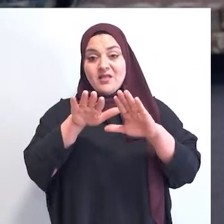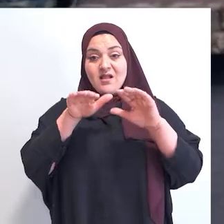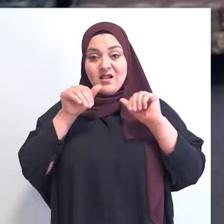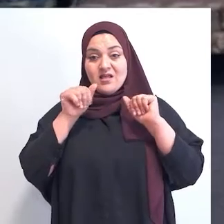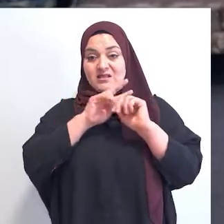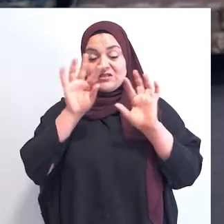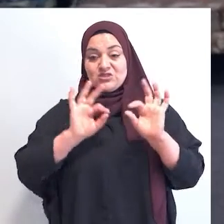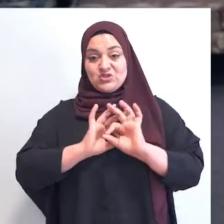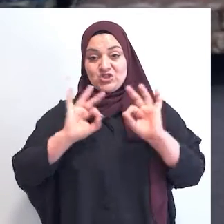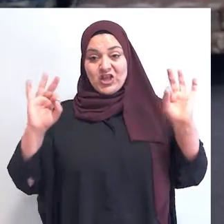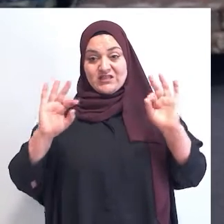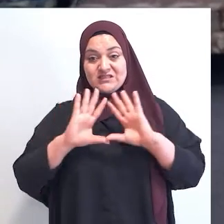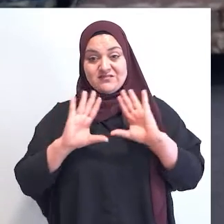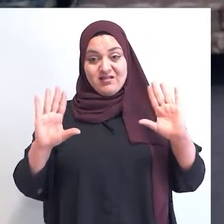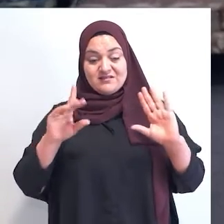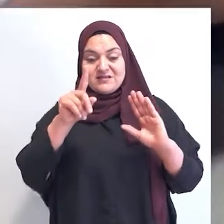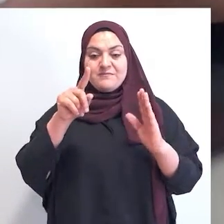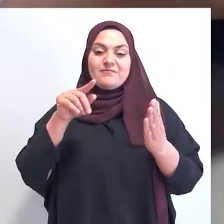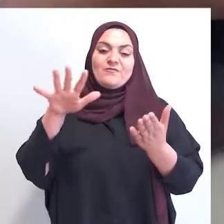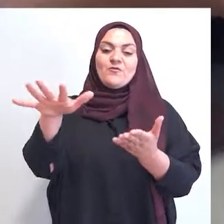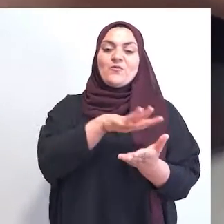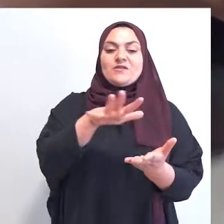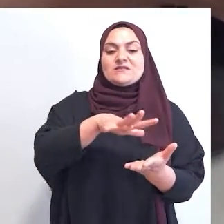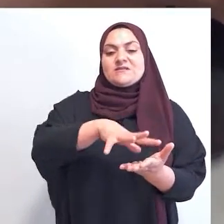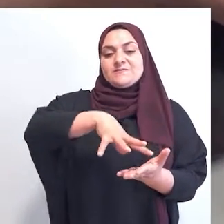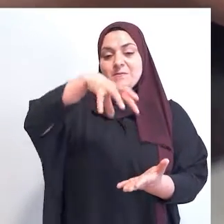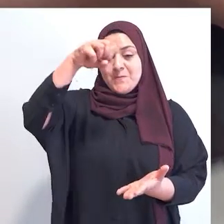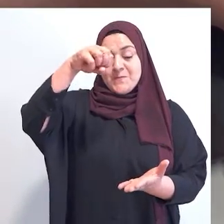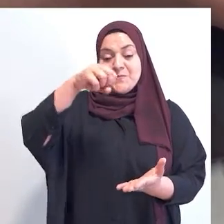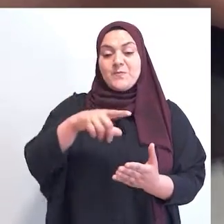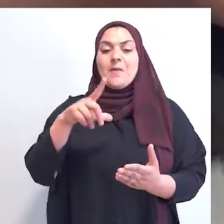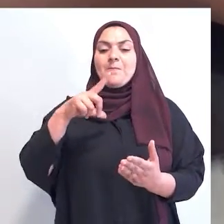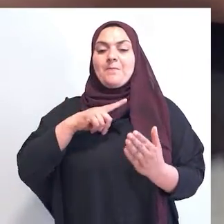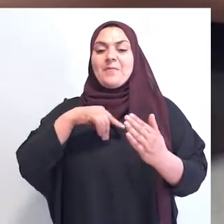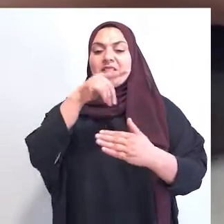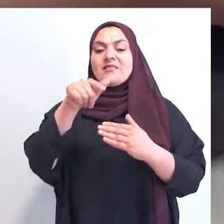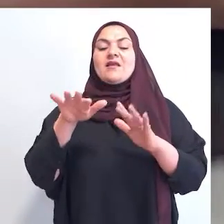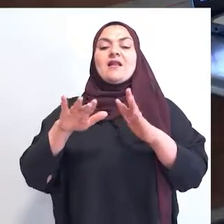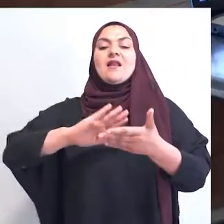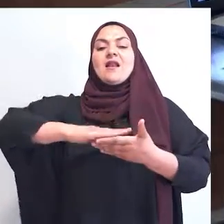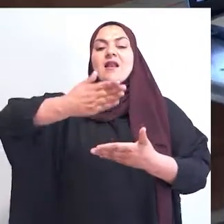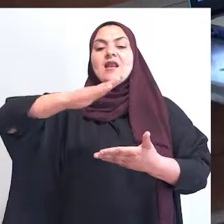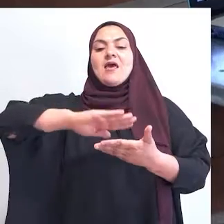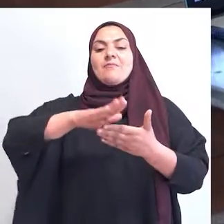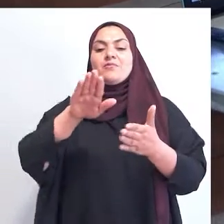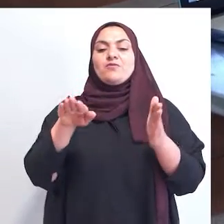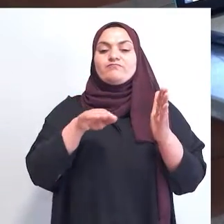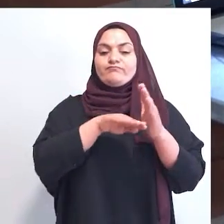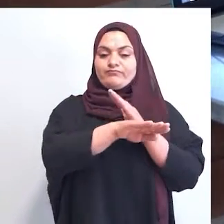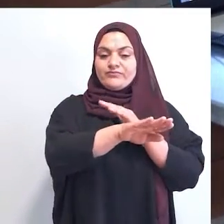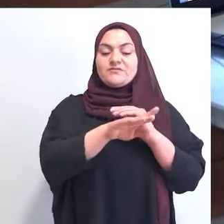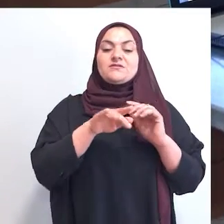أنا بعد ما أحس إنه كل شي كامل بالرصاص بعمل سكان